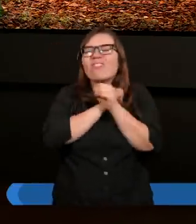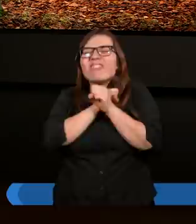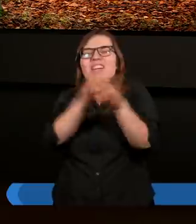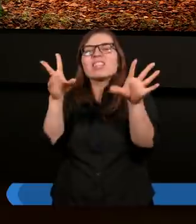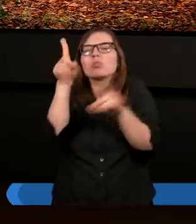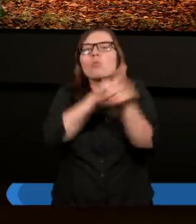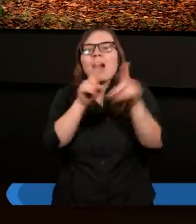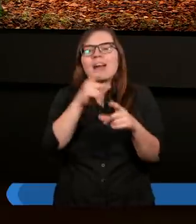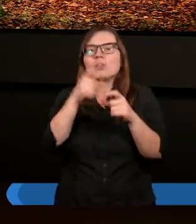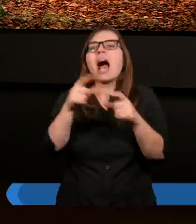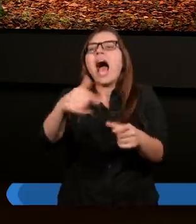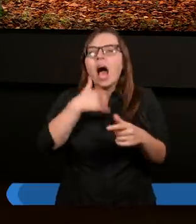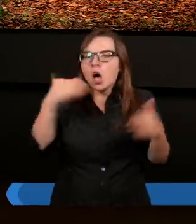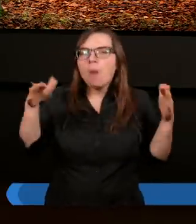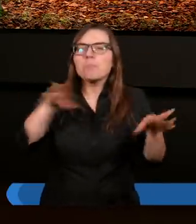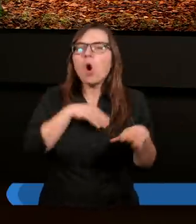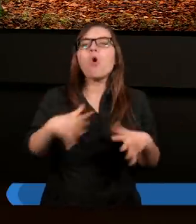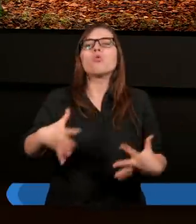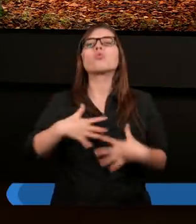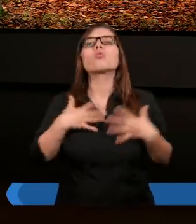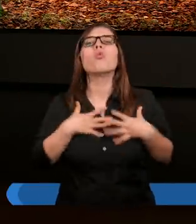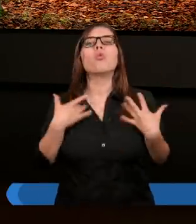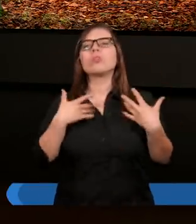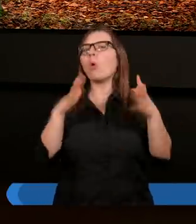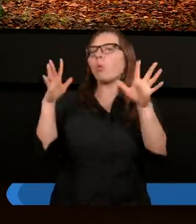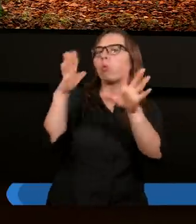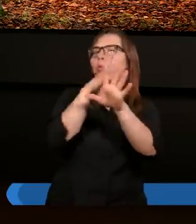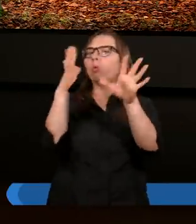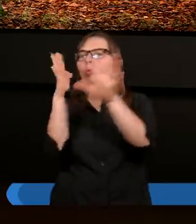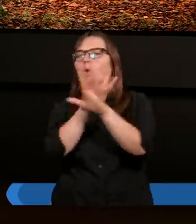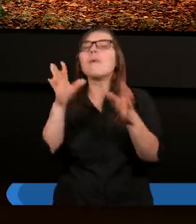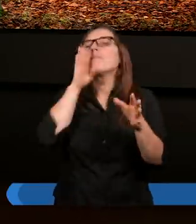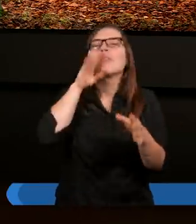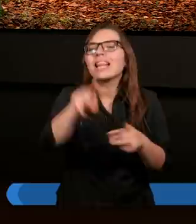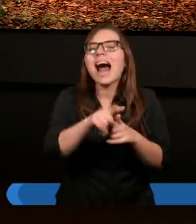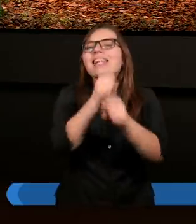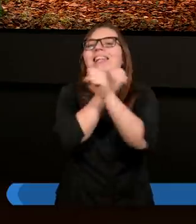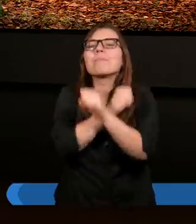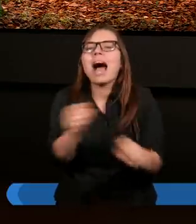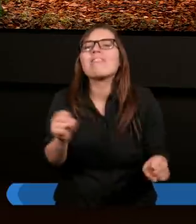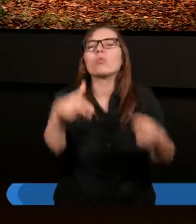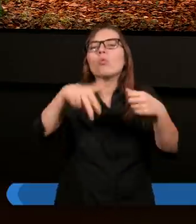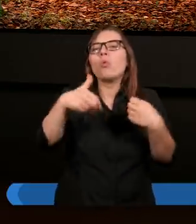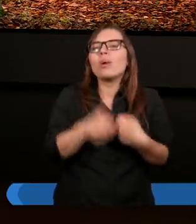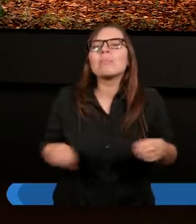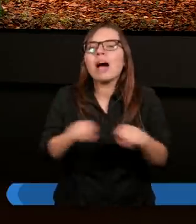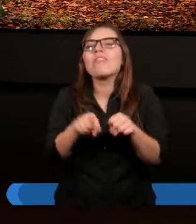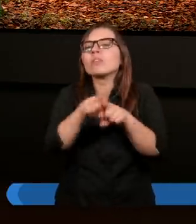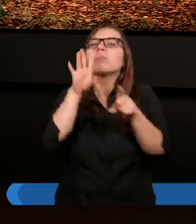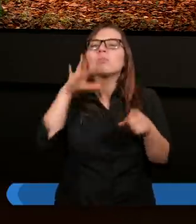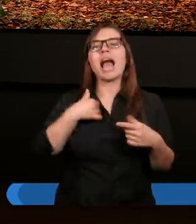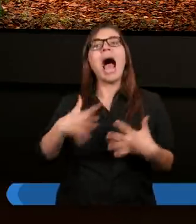nauczyć, ale można go doświadczyć. Dlatego też zbawienie i usprawiedliwienie to jest